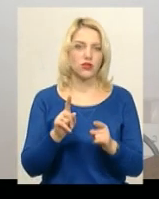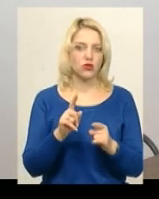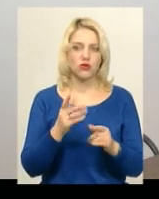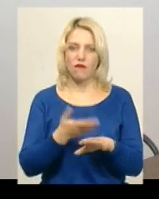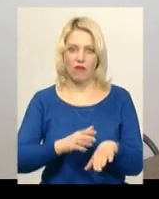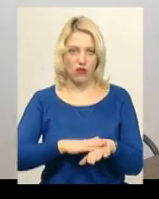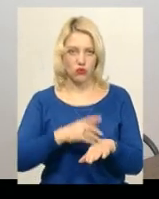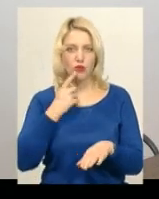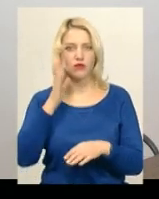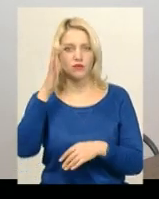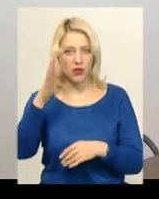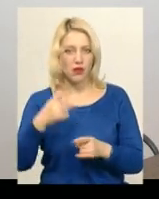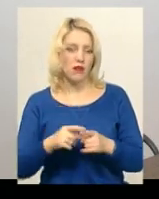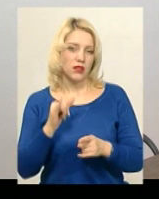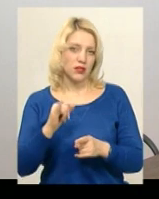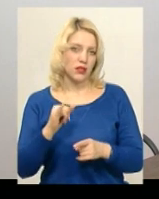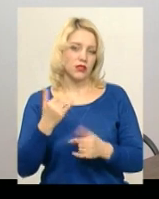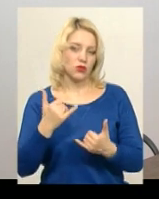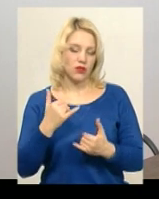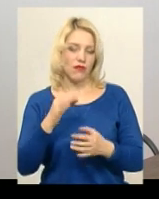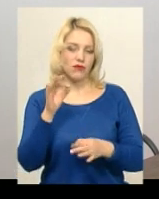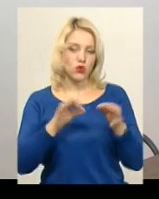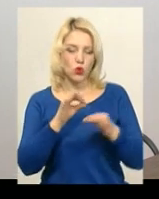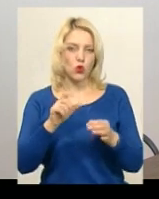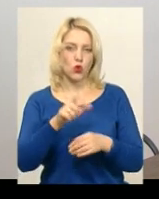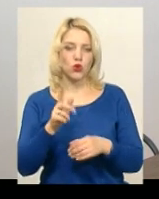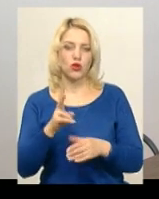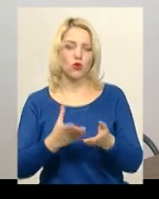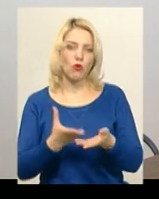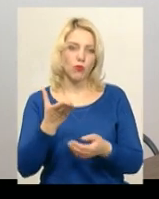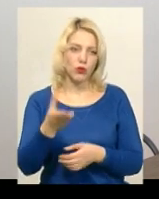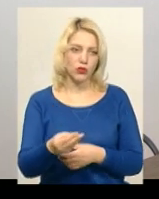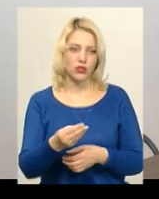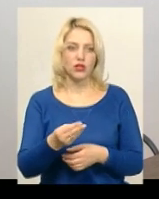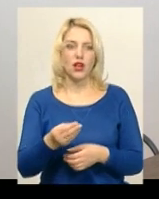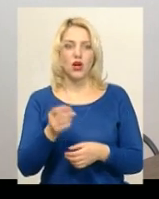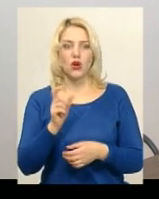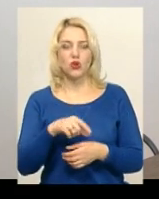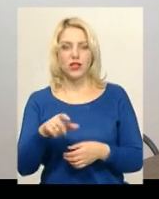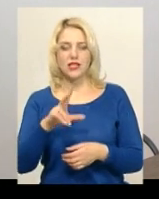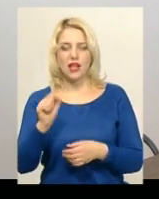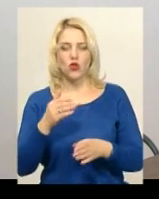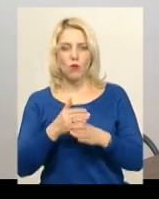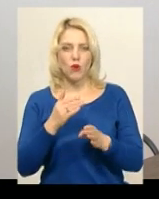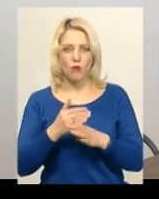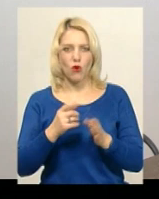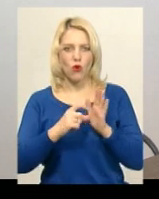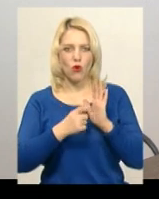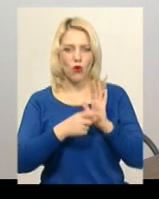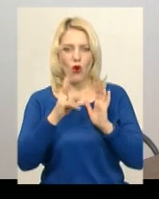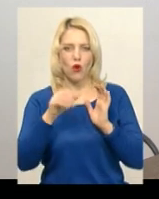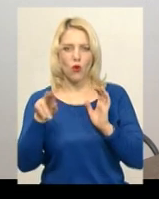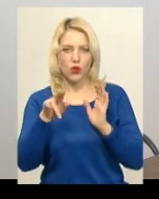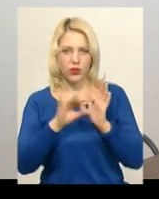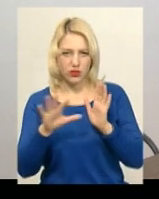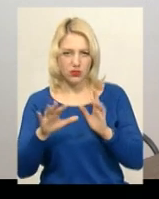Звичайно, що відсоток людей, які на сьогодні оплачують проїзд за допомогою QR-кодів, вона є невеликою, але вона постійно